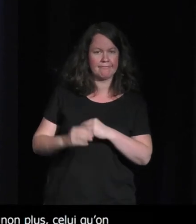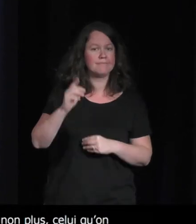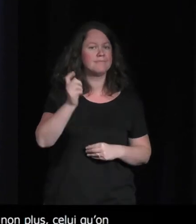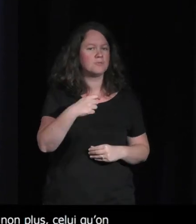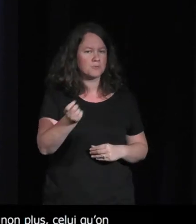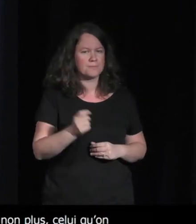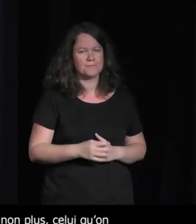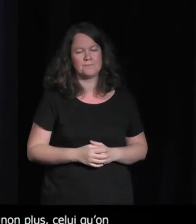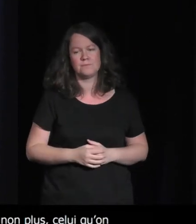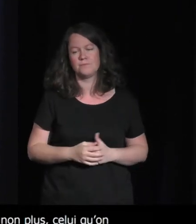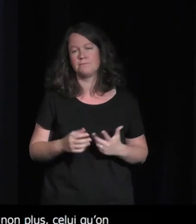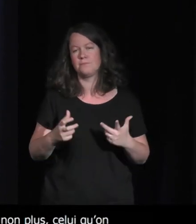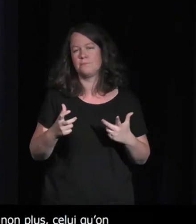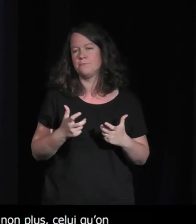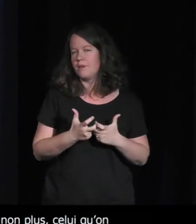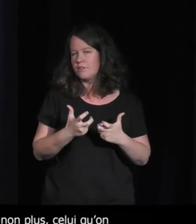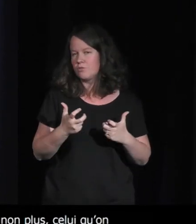il y une chose je pense